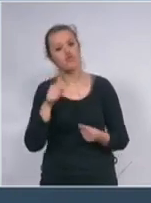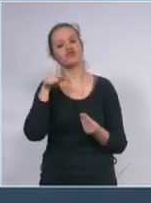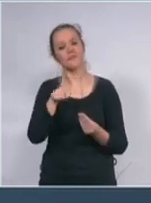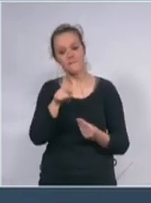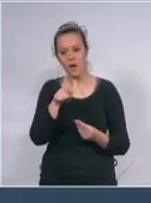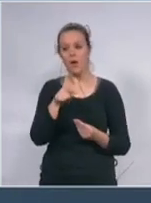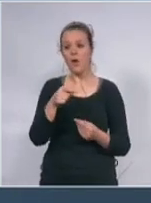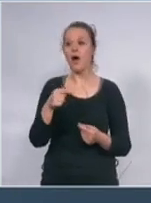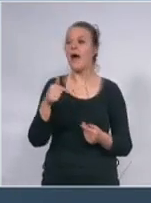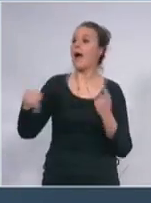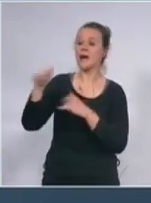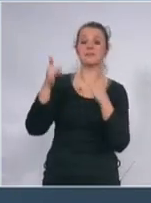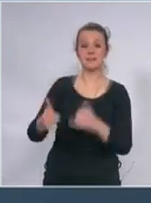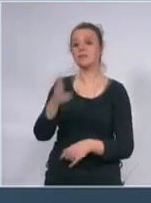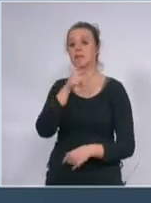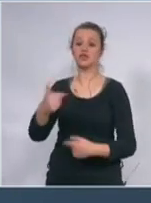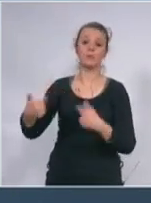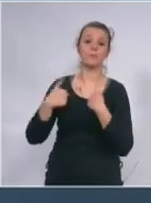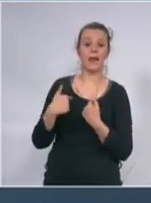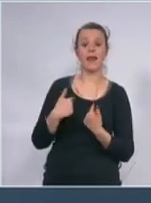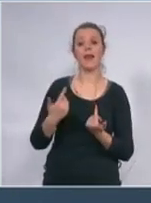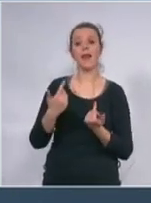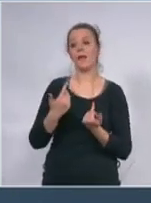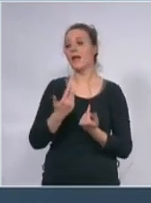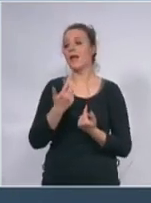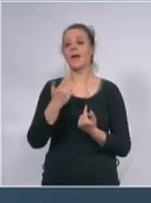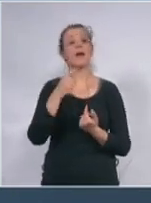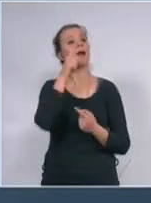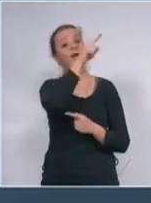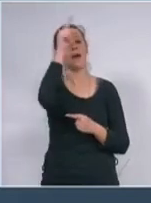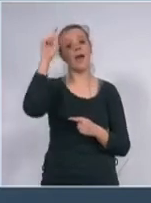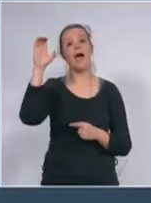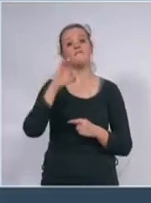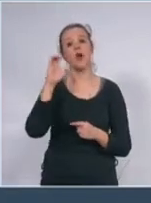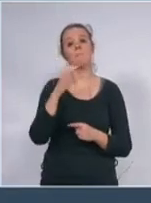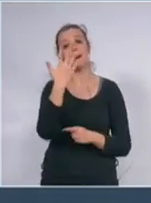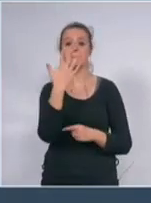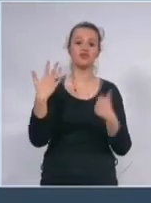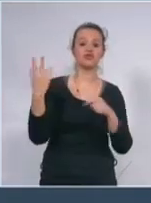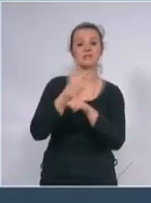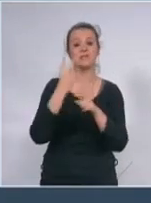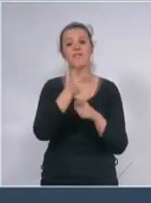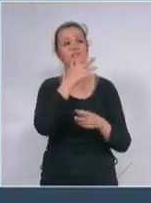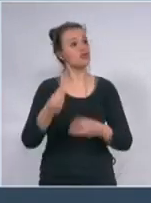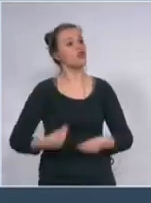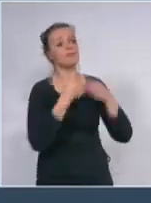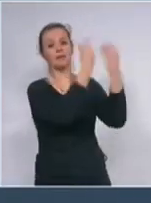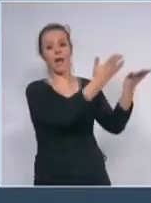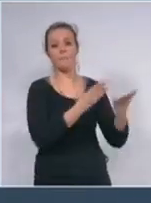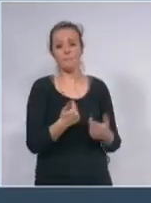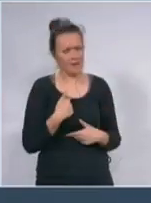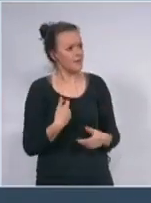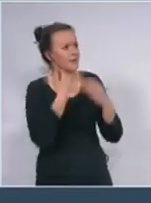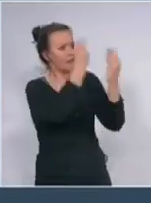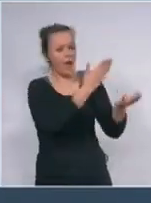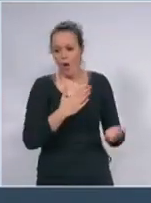a od mene danas traže pet, šest evropskih lidera traže da damo respiratore ja bih dao da vam pravo kažem ali ne mogu